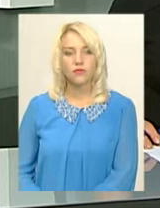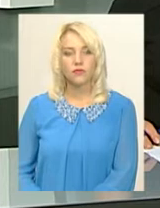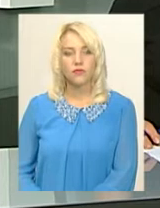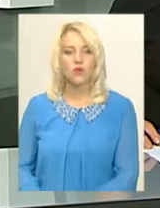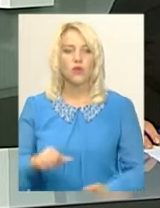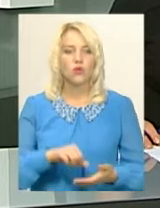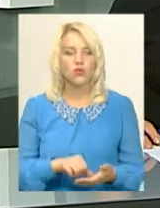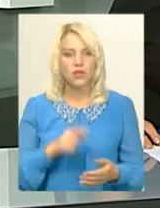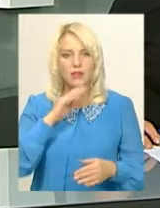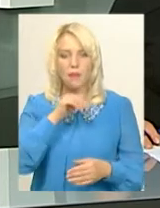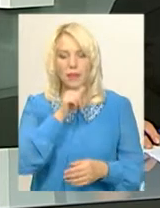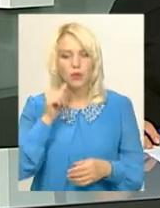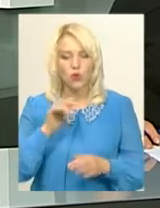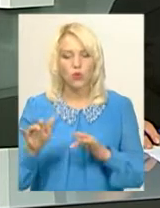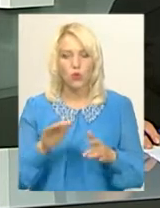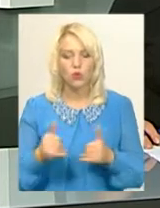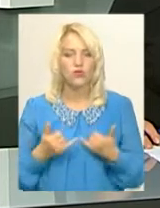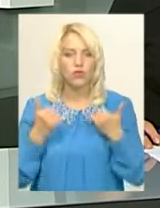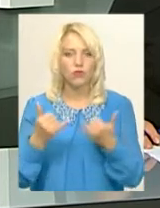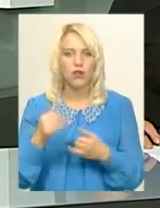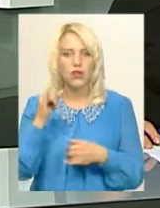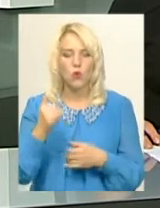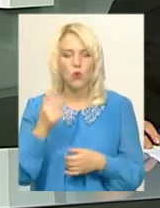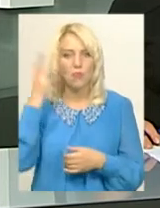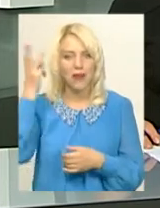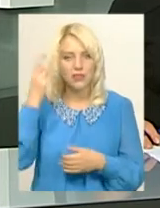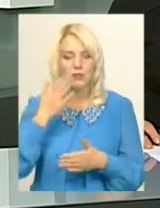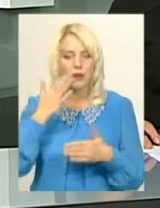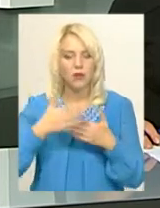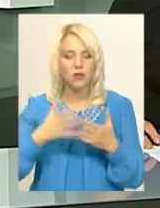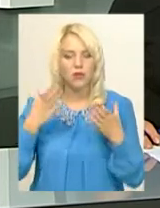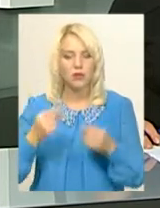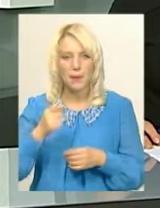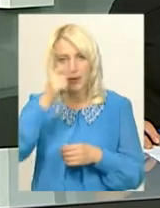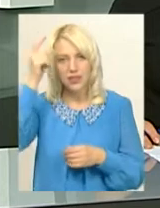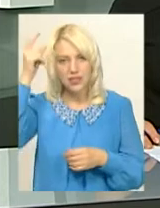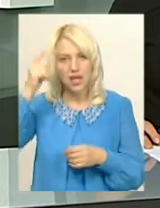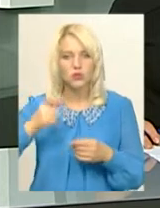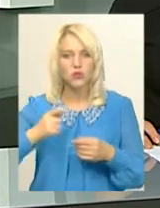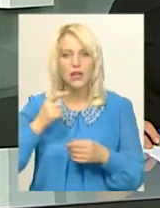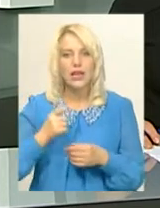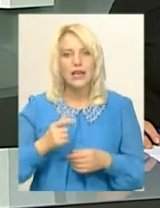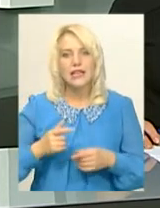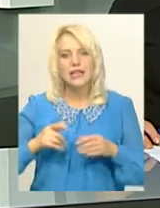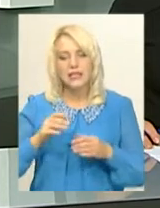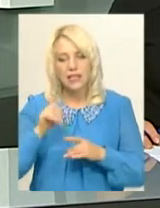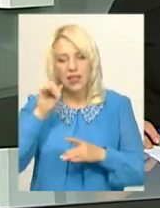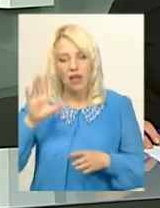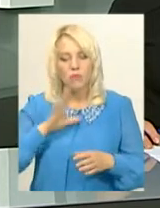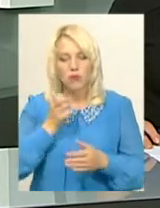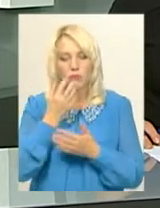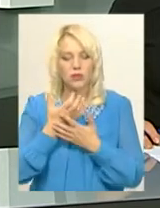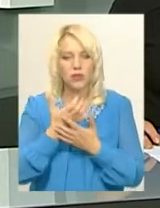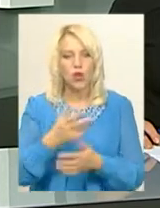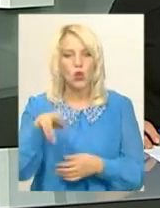Учасників підпільного руху вшанували сьогодні у Хмельницькому. Напередодні дня партизанської слави відбулося покладання квітів до пам'ятника